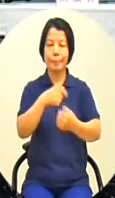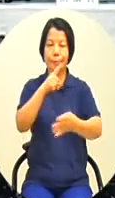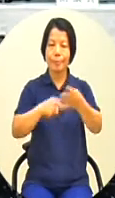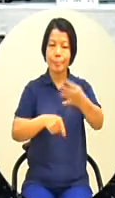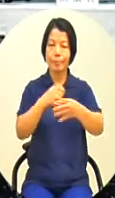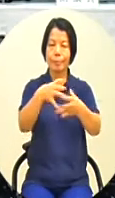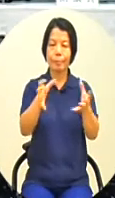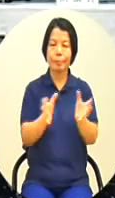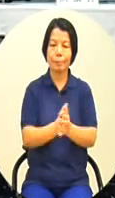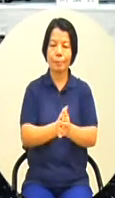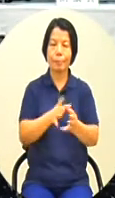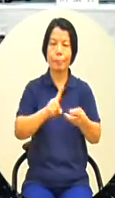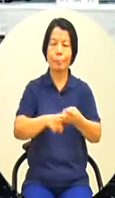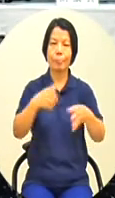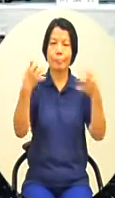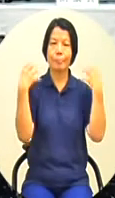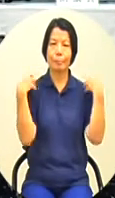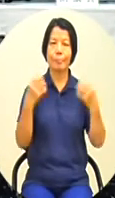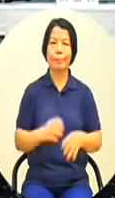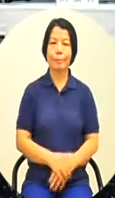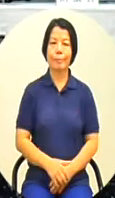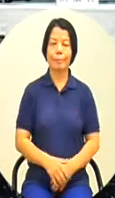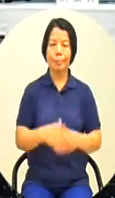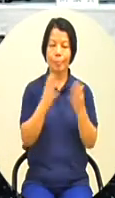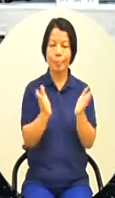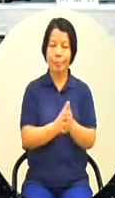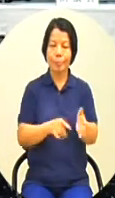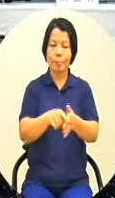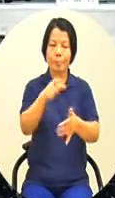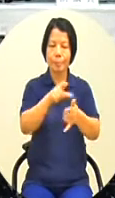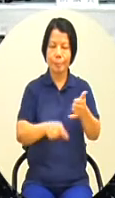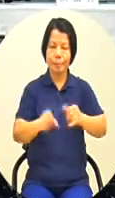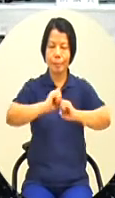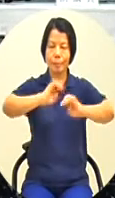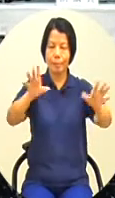你把那個總共事案先讀一次